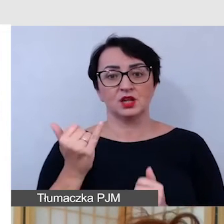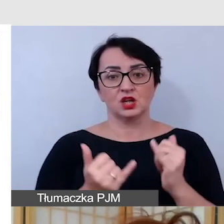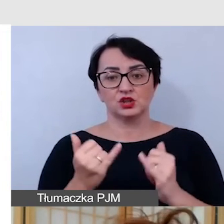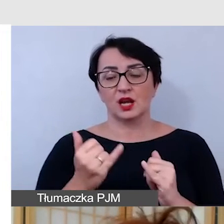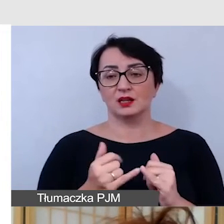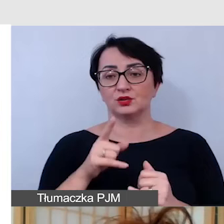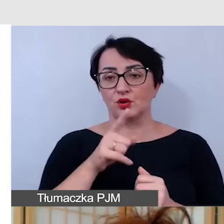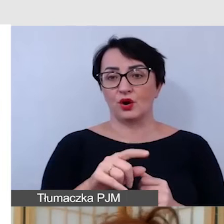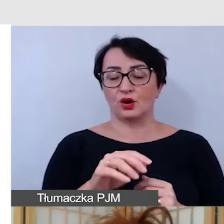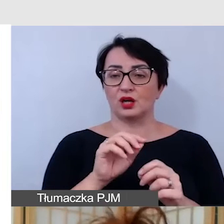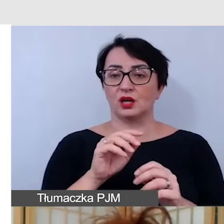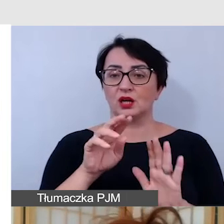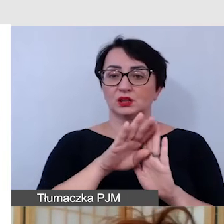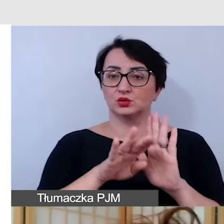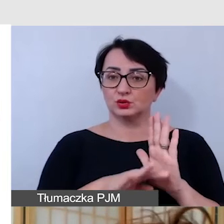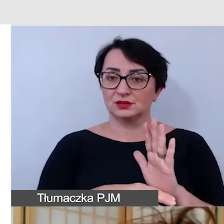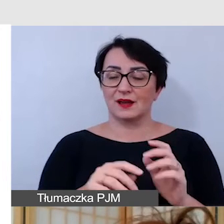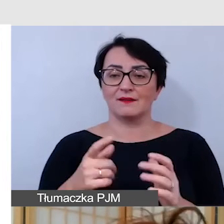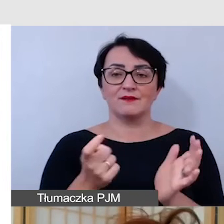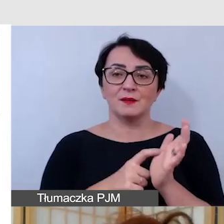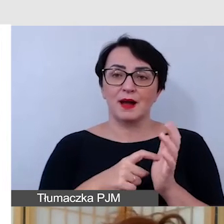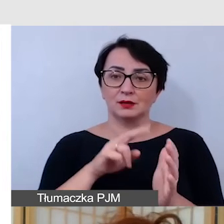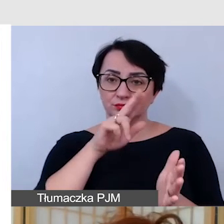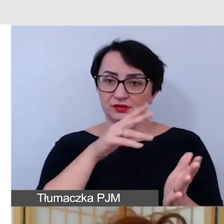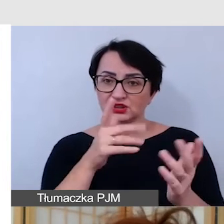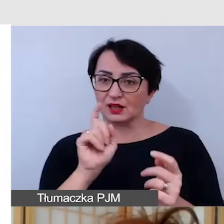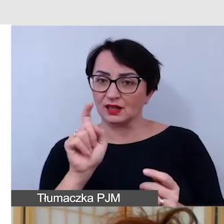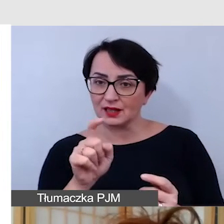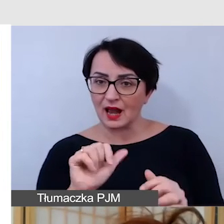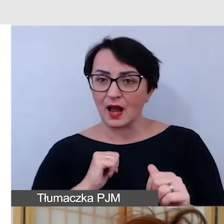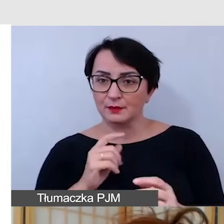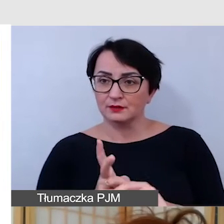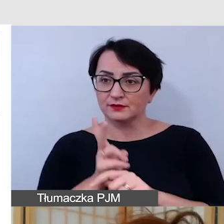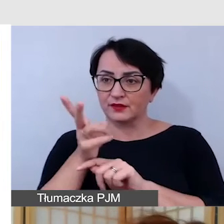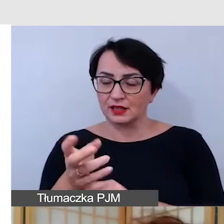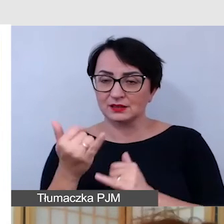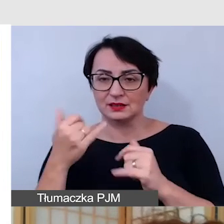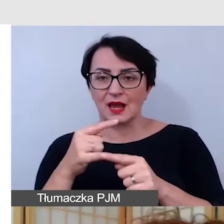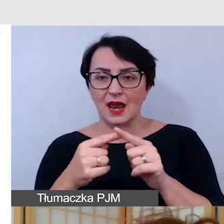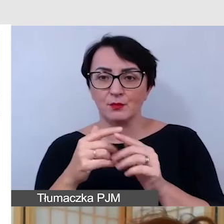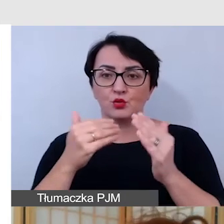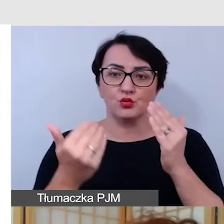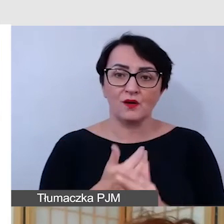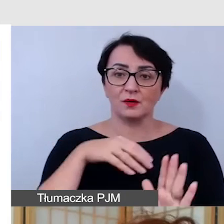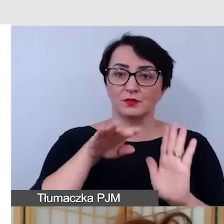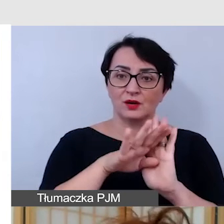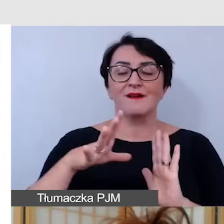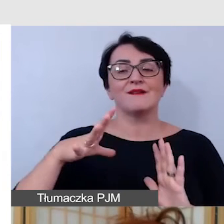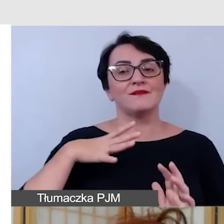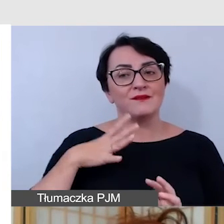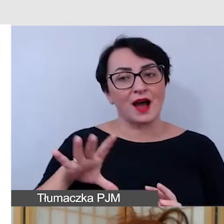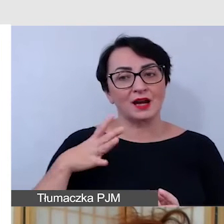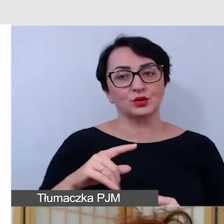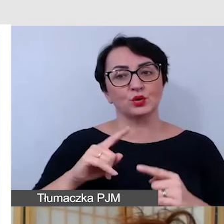wymaga śledzenia, gdzie mamy coś kliknąć, żeby dojść na przykład do jakiegoś elementu w nowo omawianym programie, warto taki krótki film